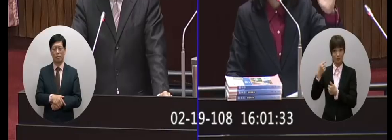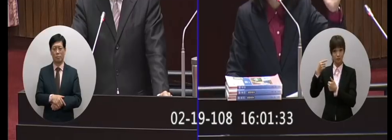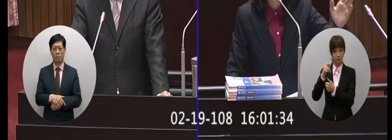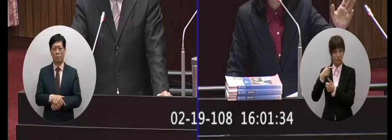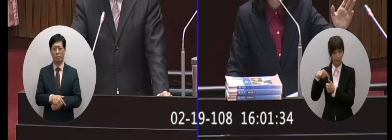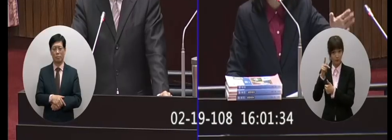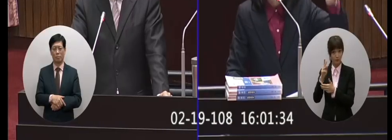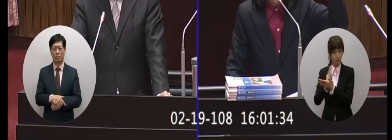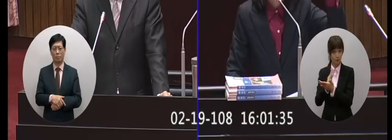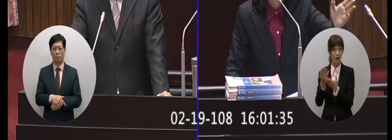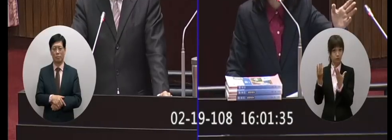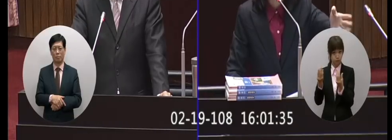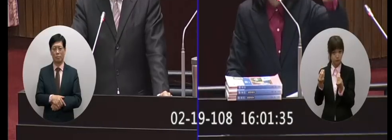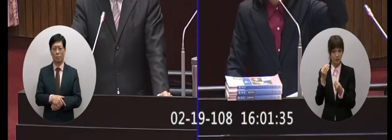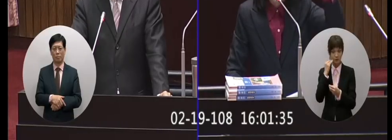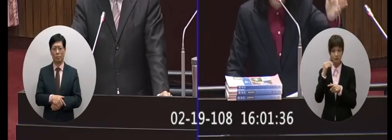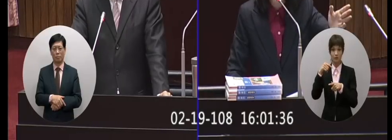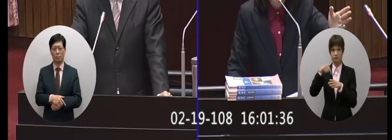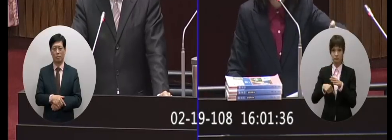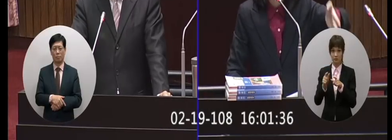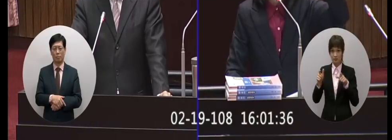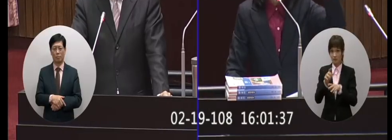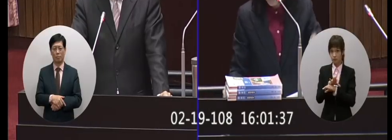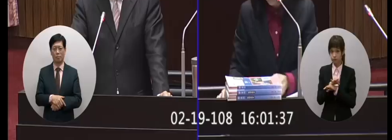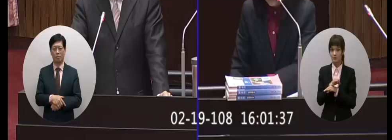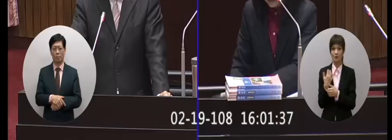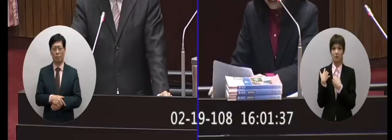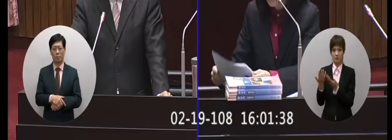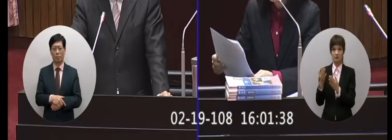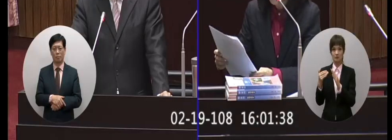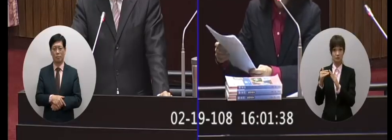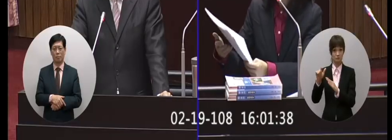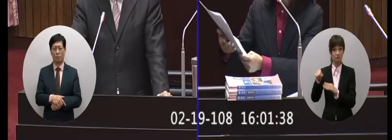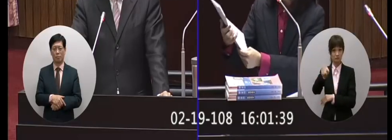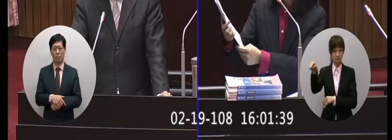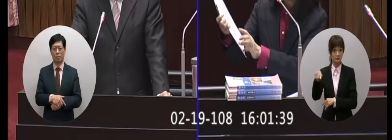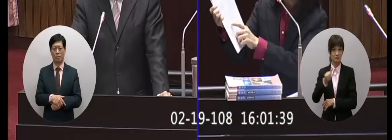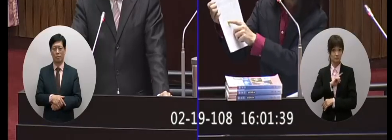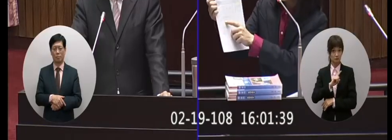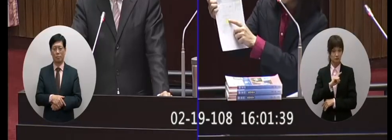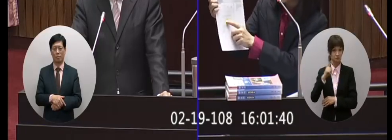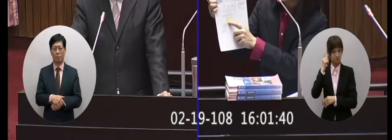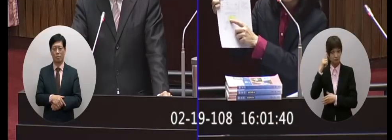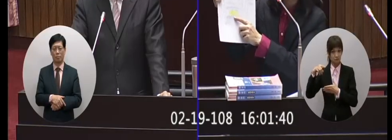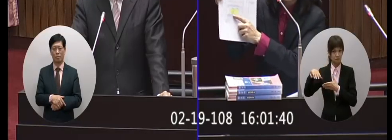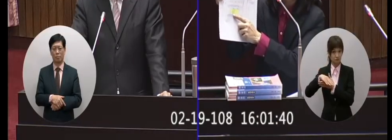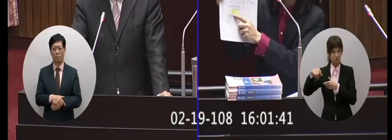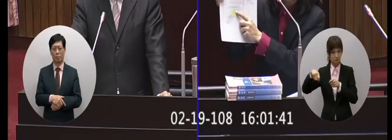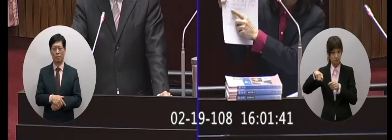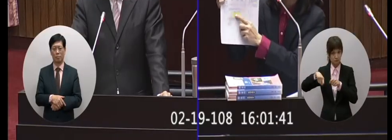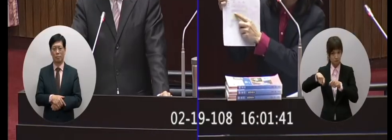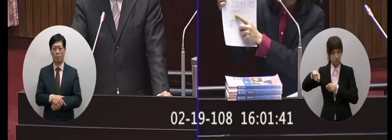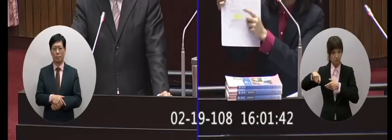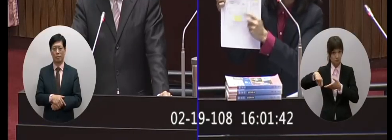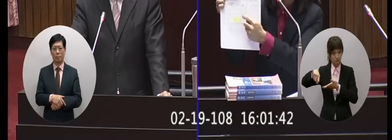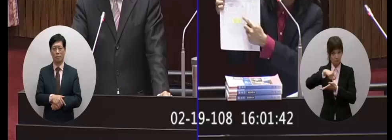喔所以加深加廣請學校請老師要自己針對不列出來的加深